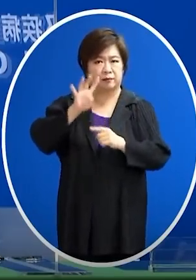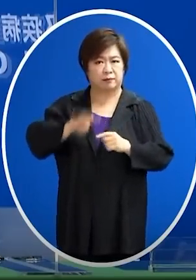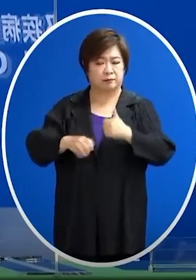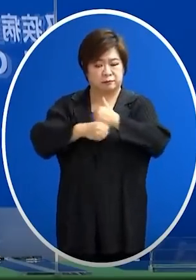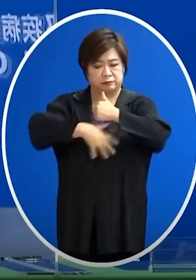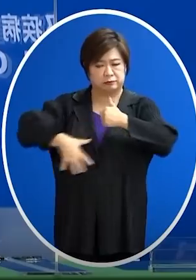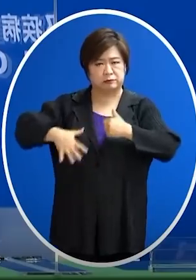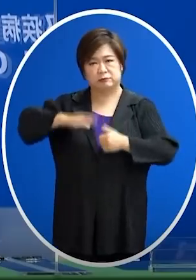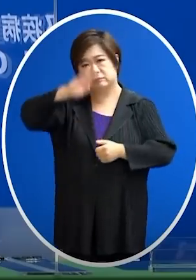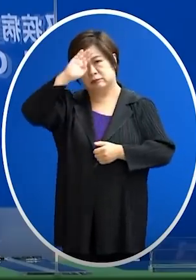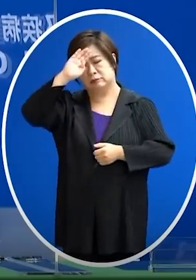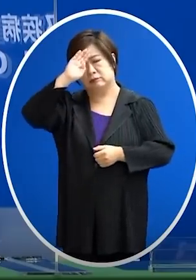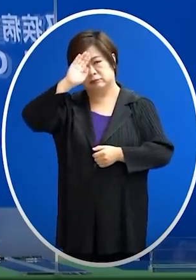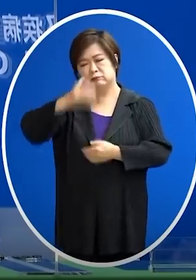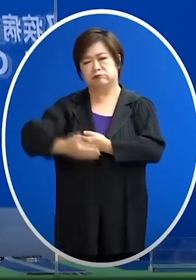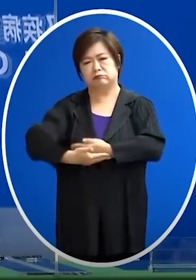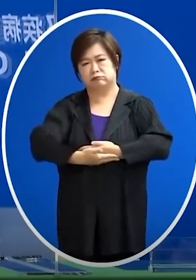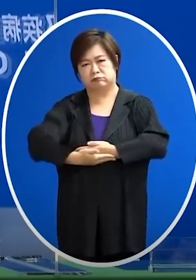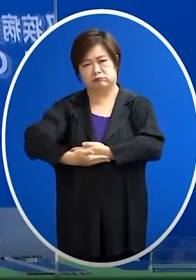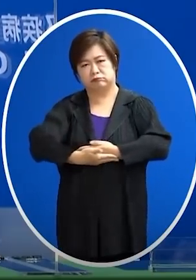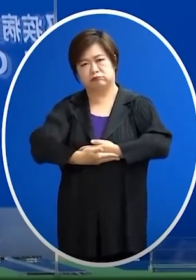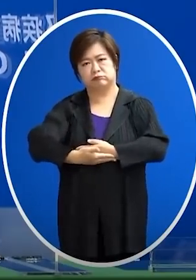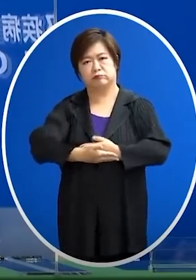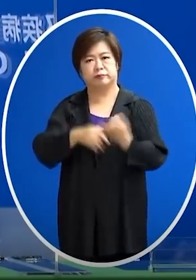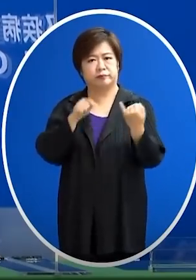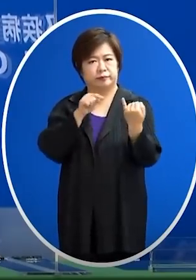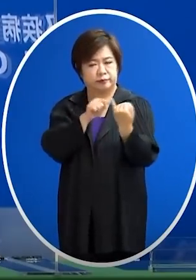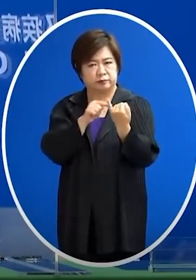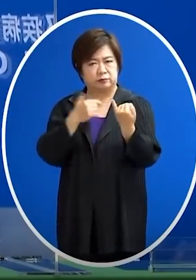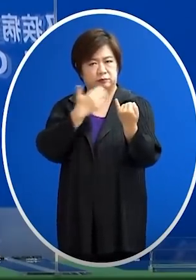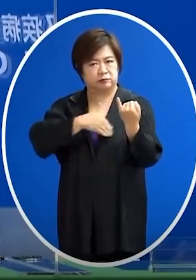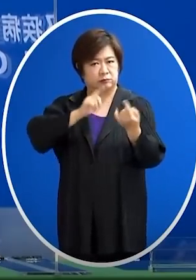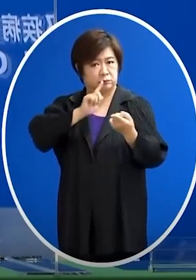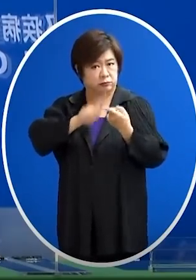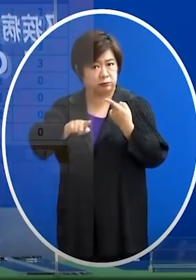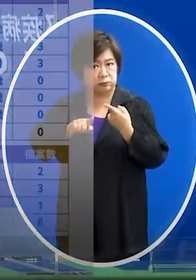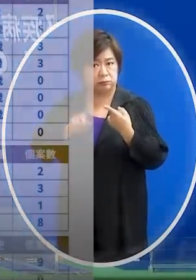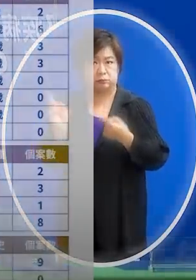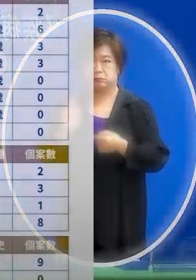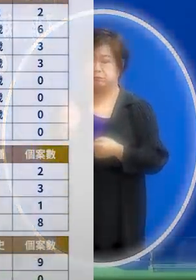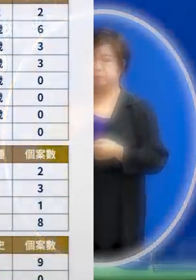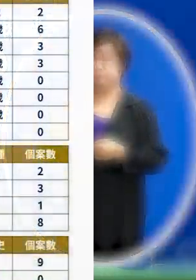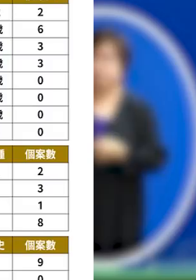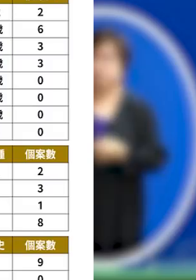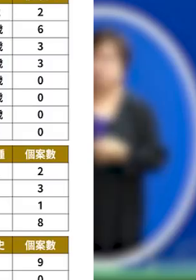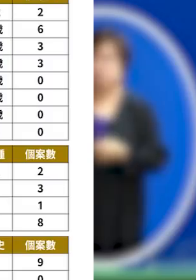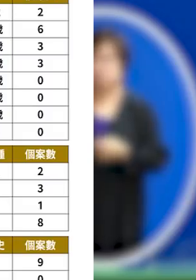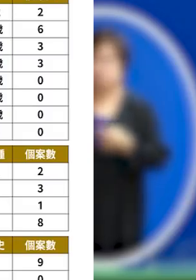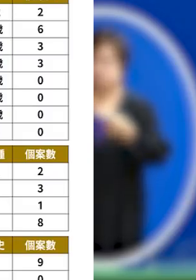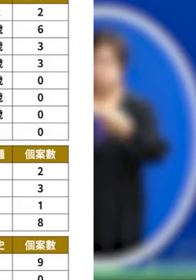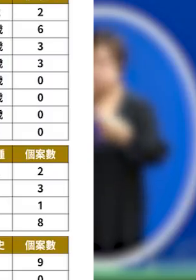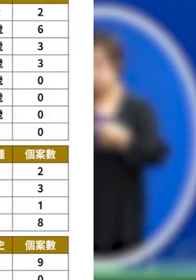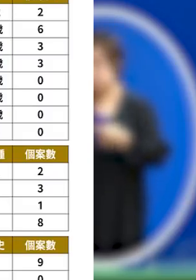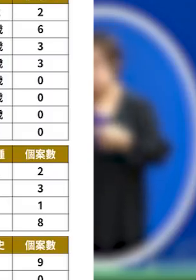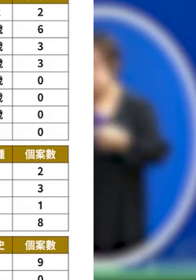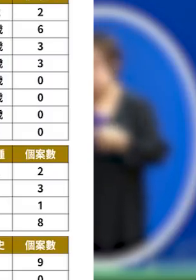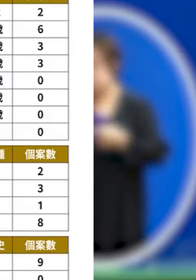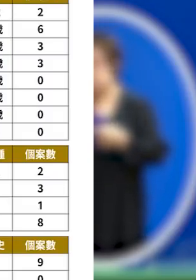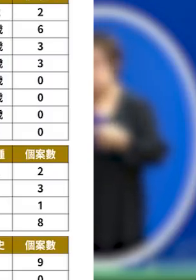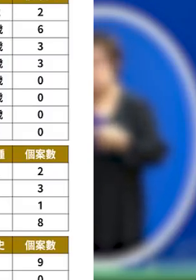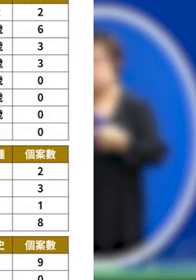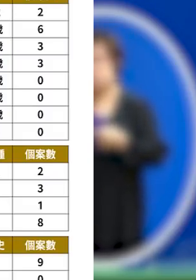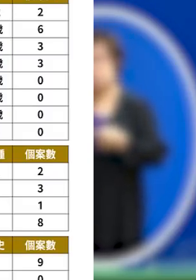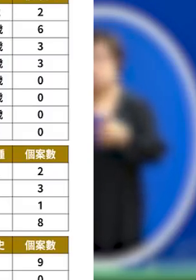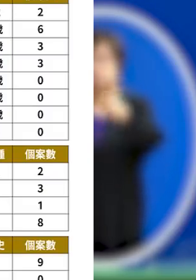統方面的一個疾病 那是在出現症狀是有發燒的這個症狀去